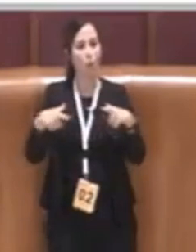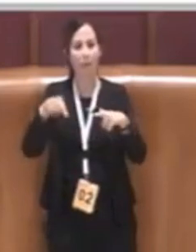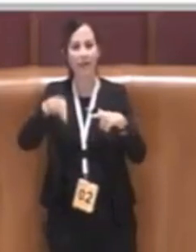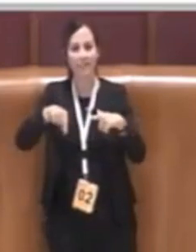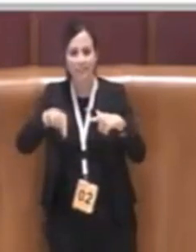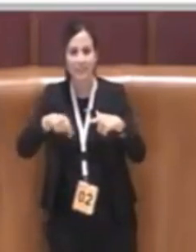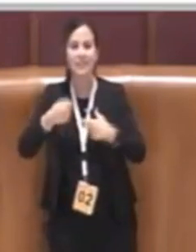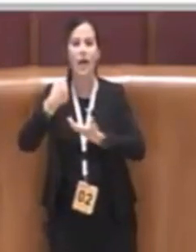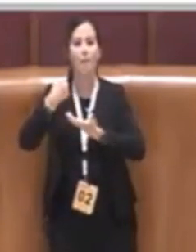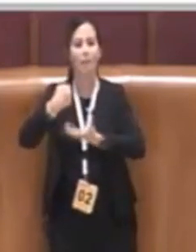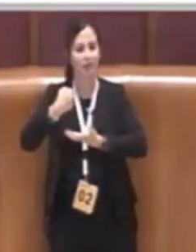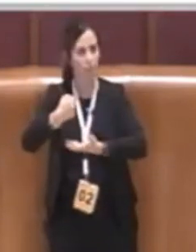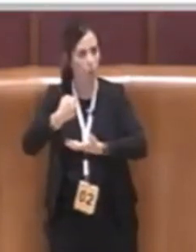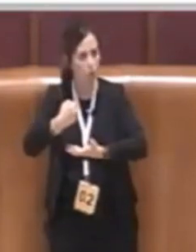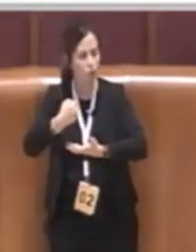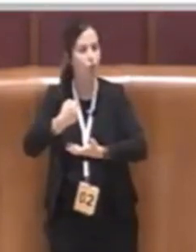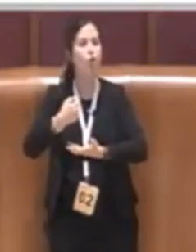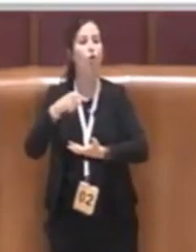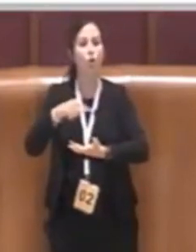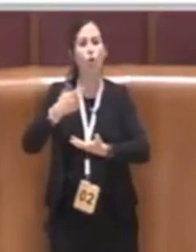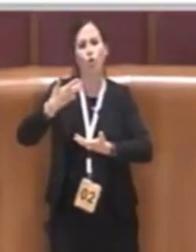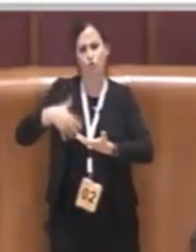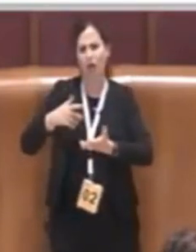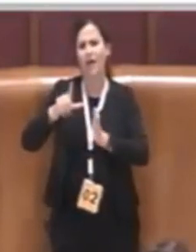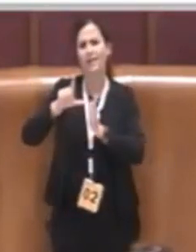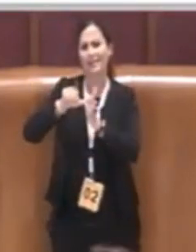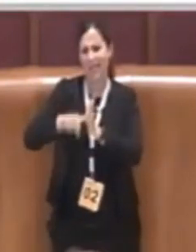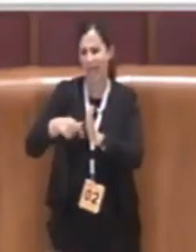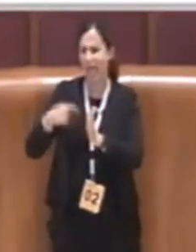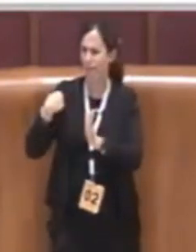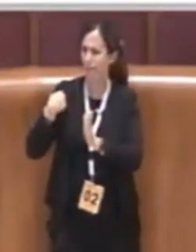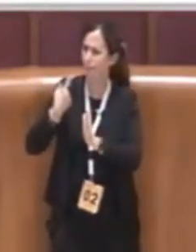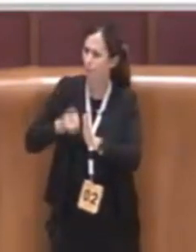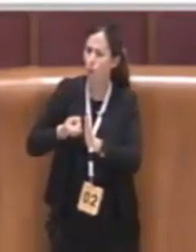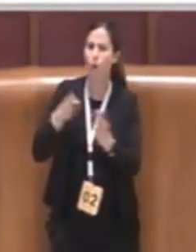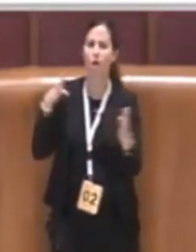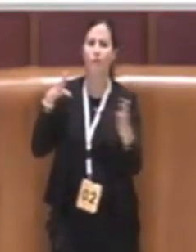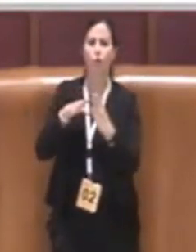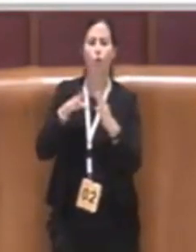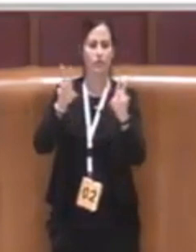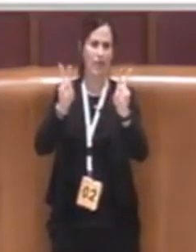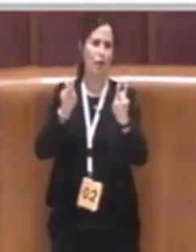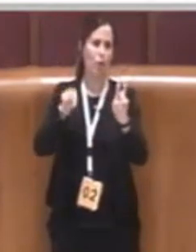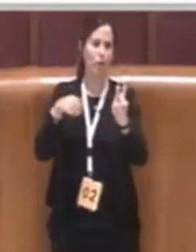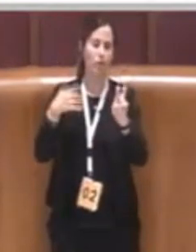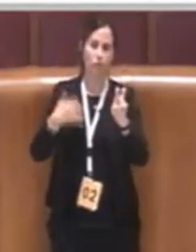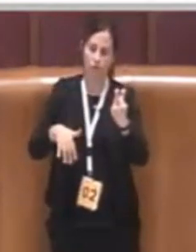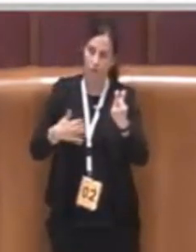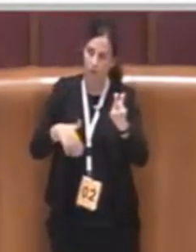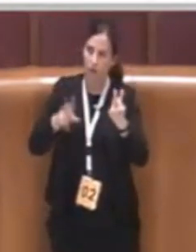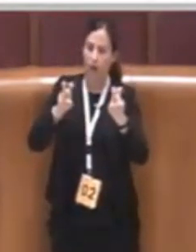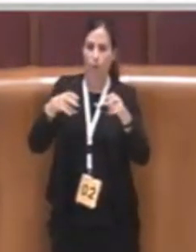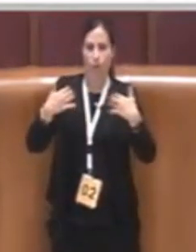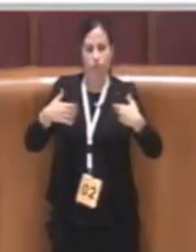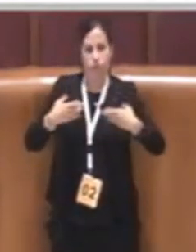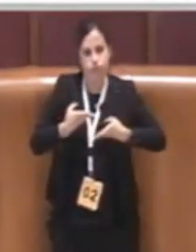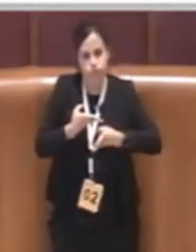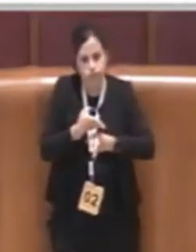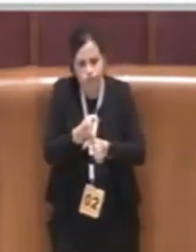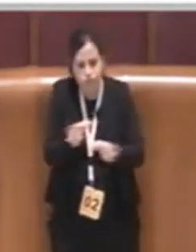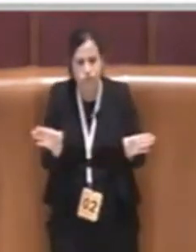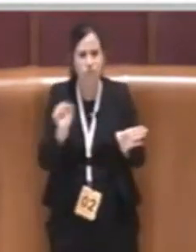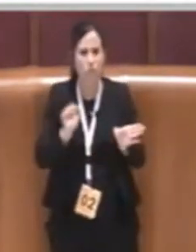attraverso sedute questo tema. Un tema molto ampio, molto complesso,